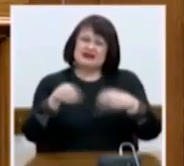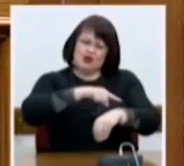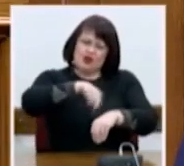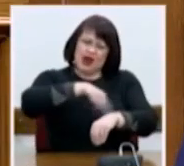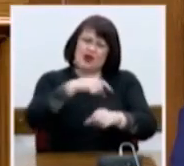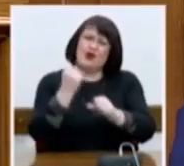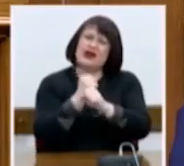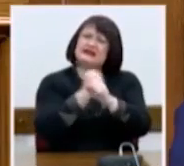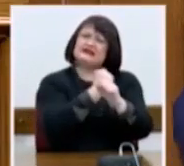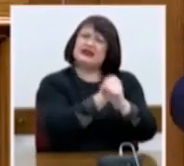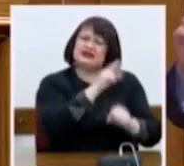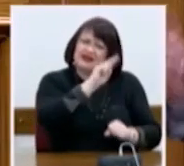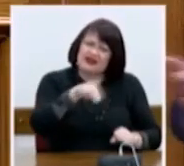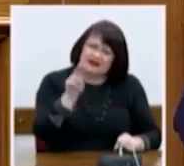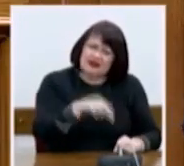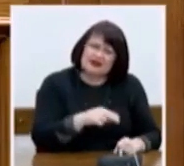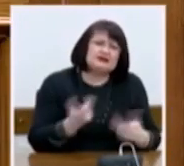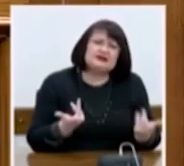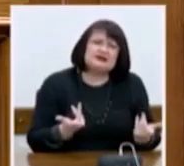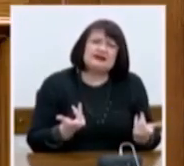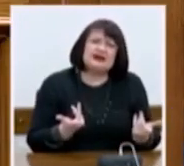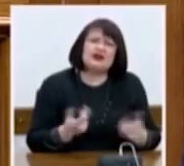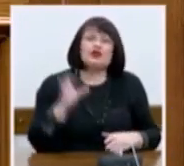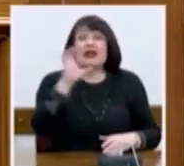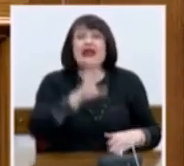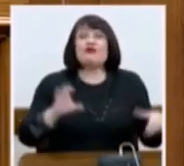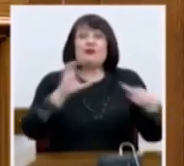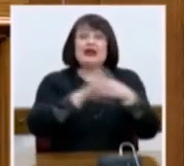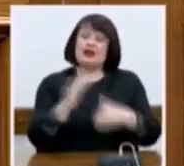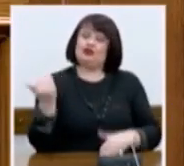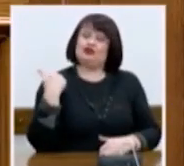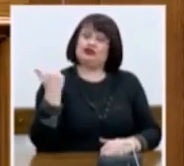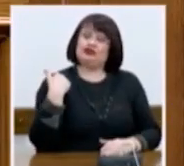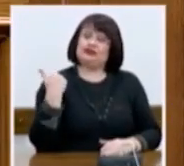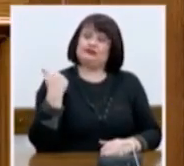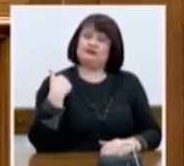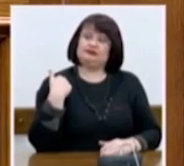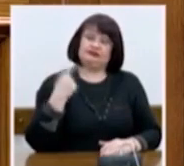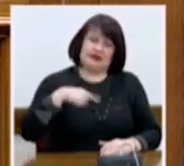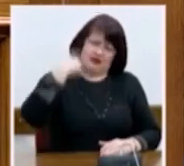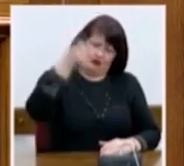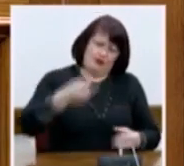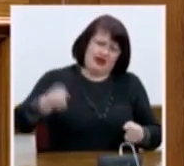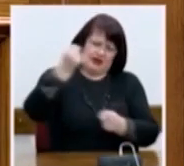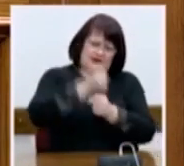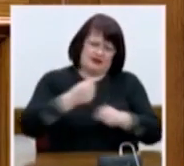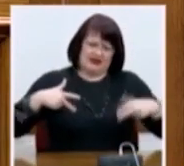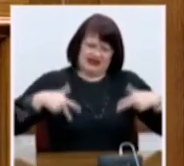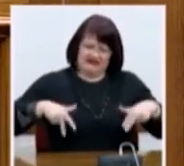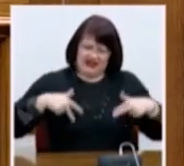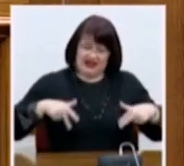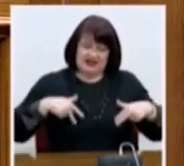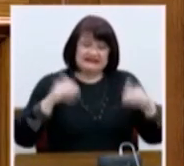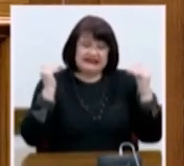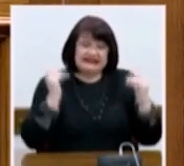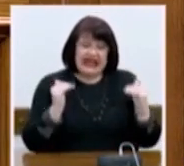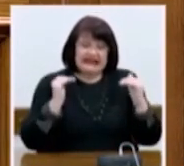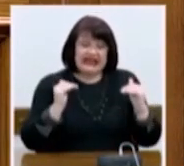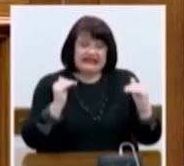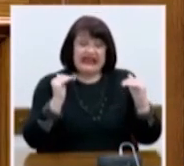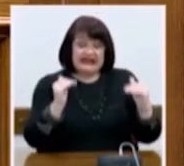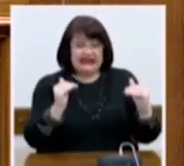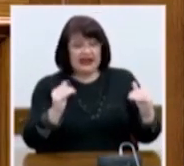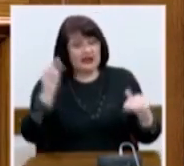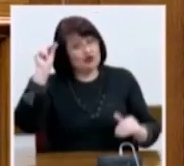Τι θα γίνει όταν η Κομισιό να απαιτήσει από την επόμενη κυβέρνηση την τήρηση των μεταμνημονιακών